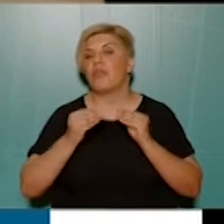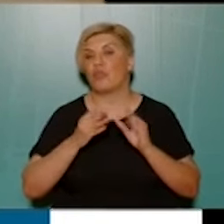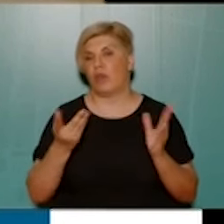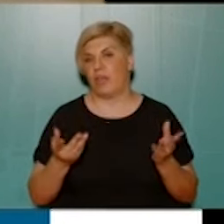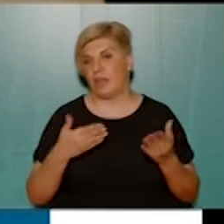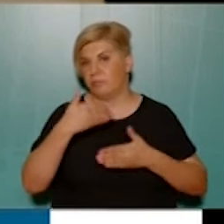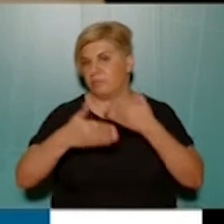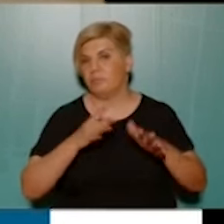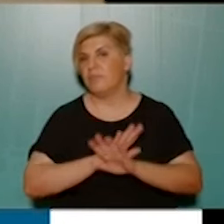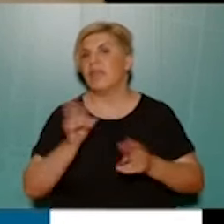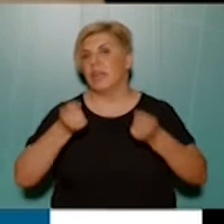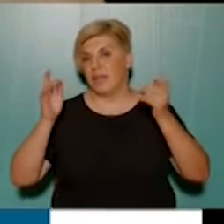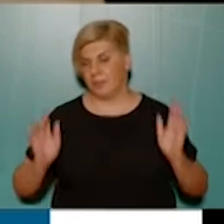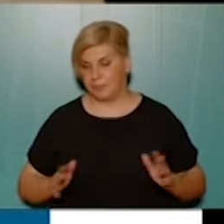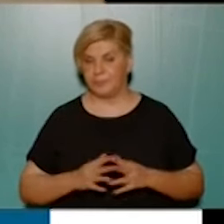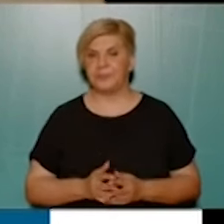εξελίξεις.